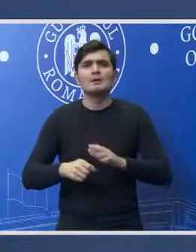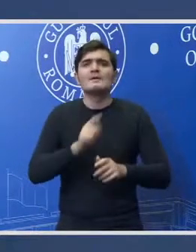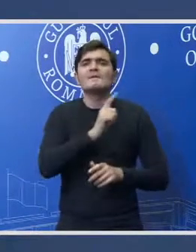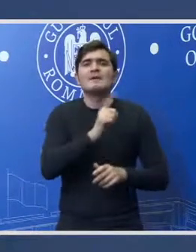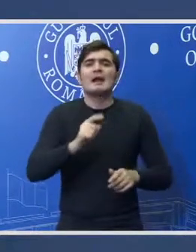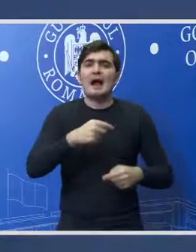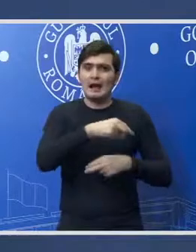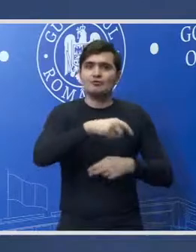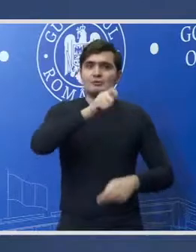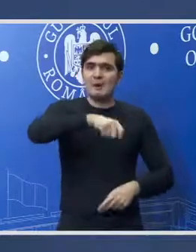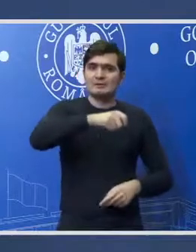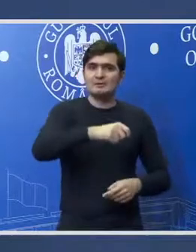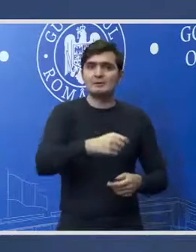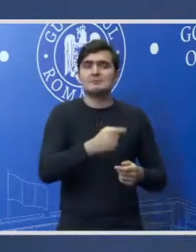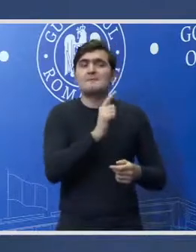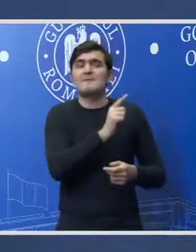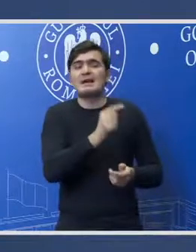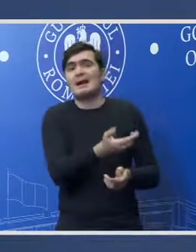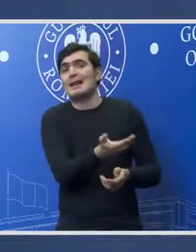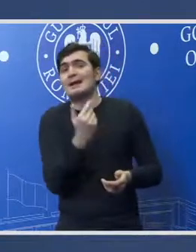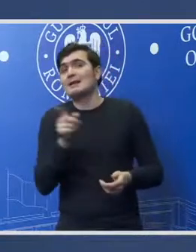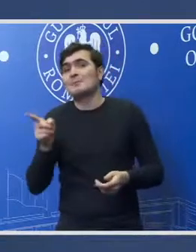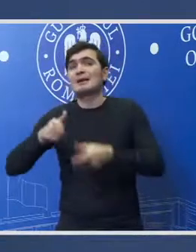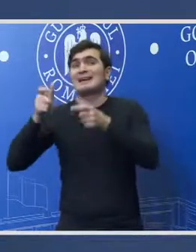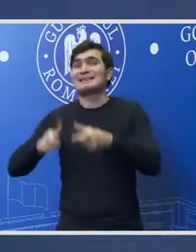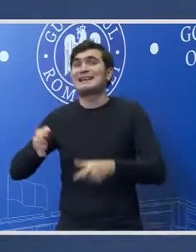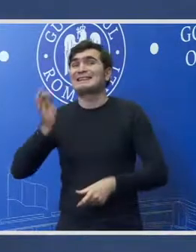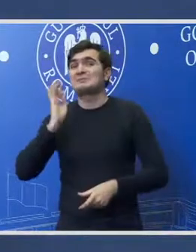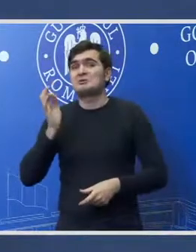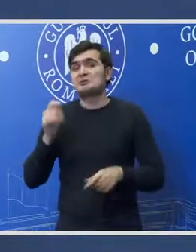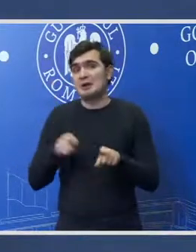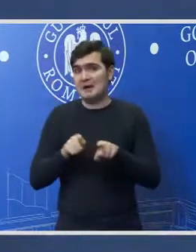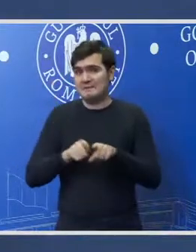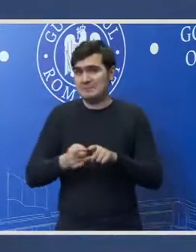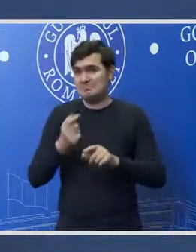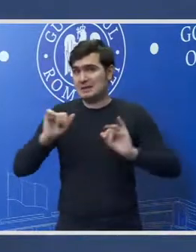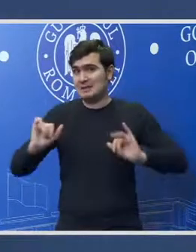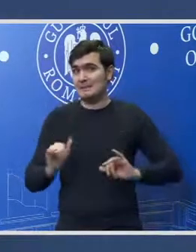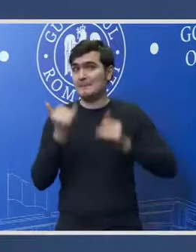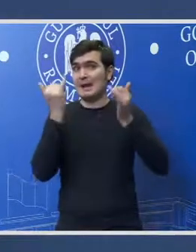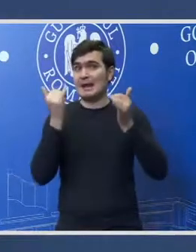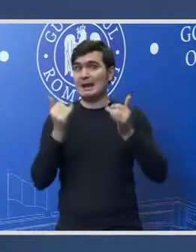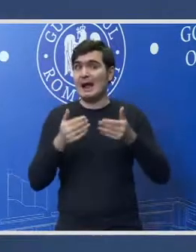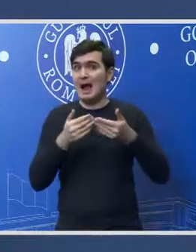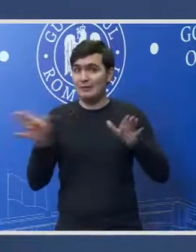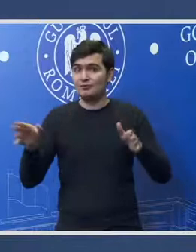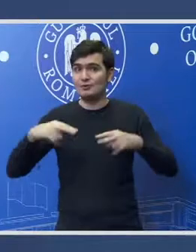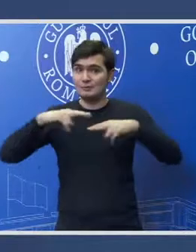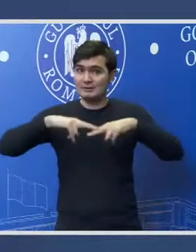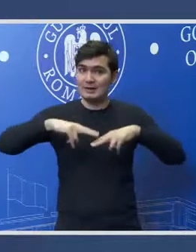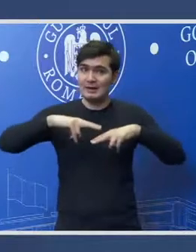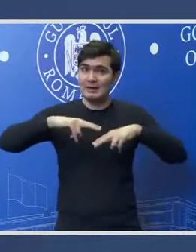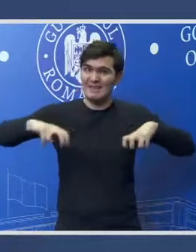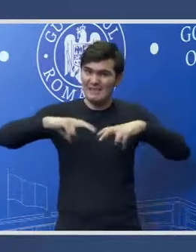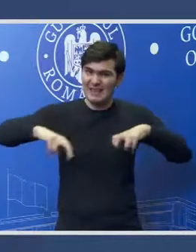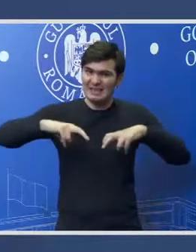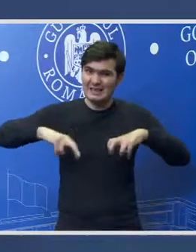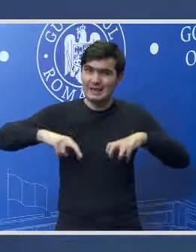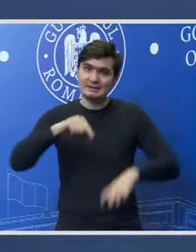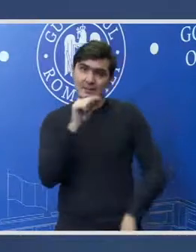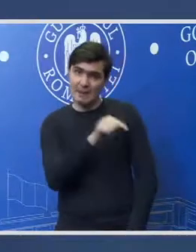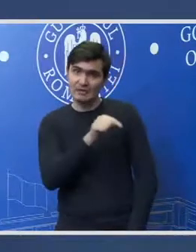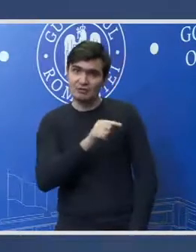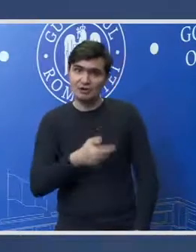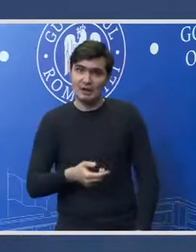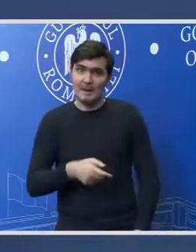chemați la secția specială așa ca din întâmplare s-a început taman cu acei magistrați